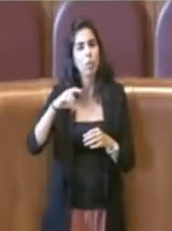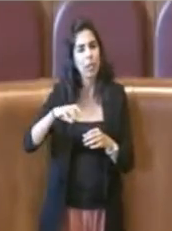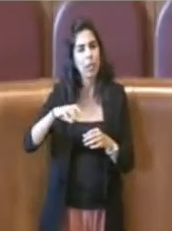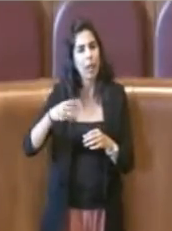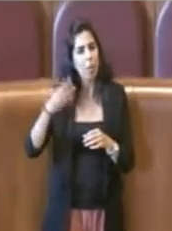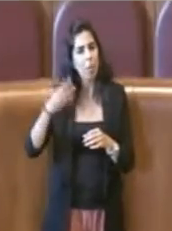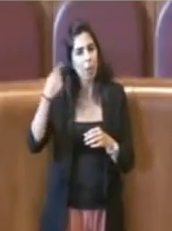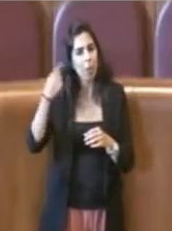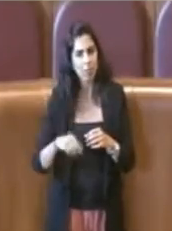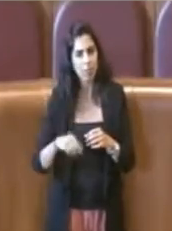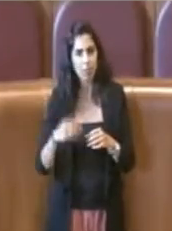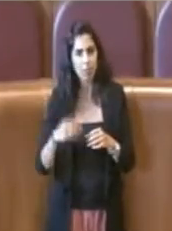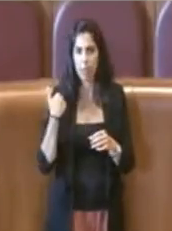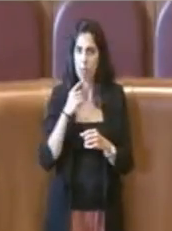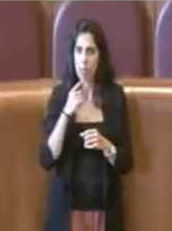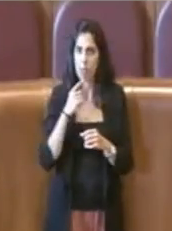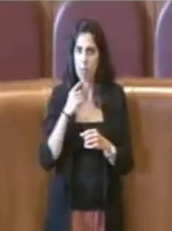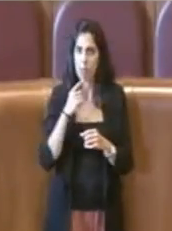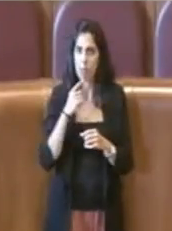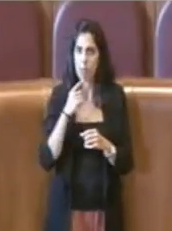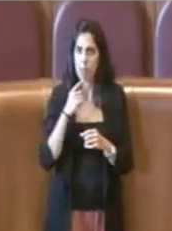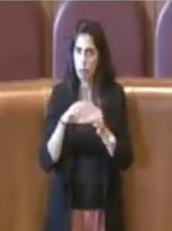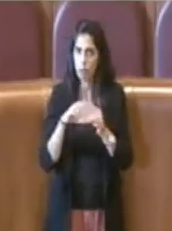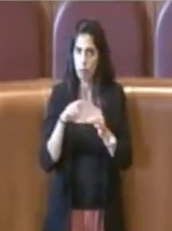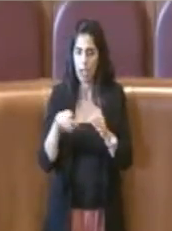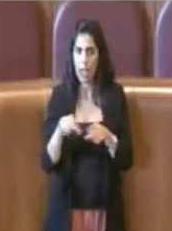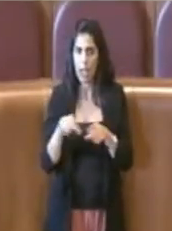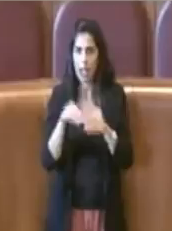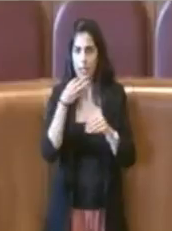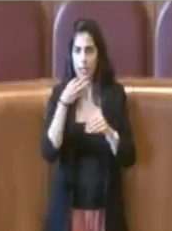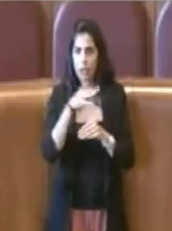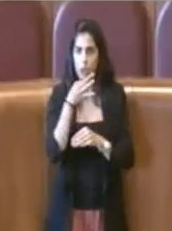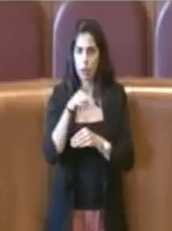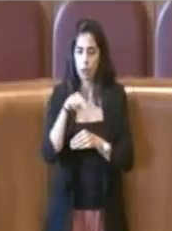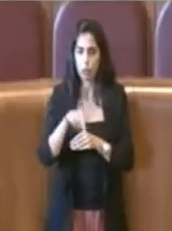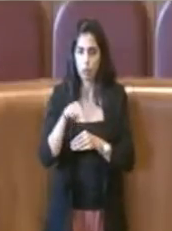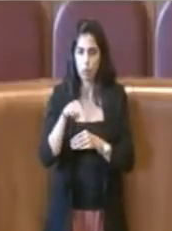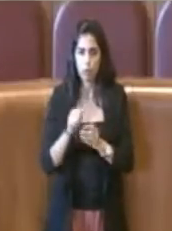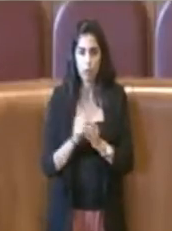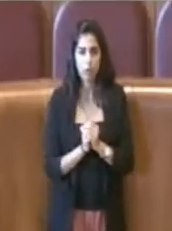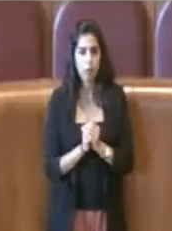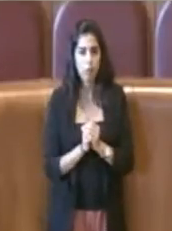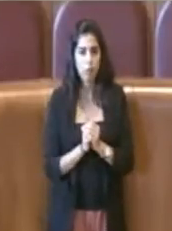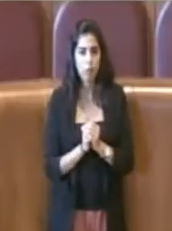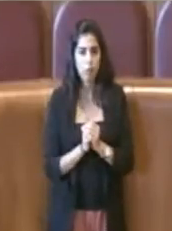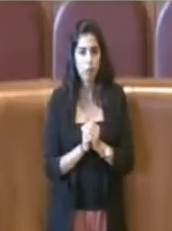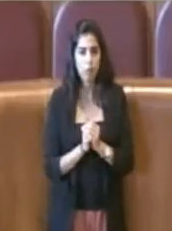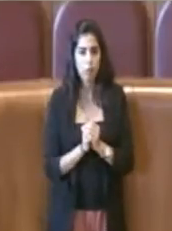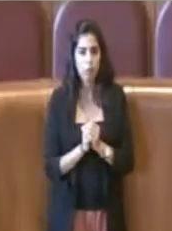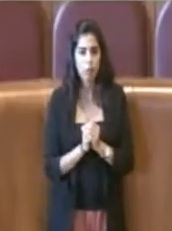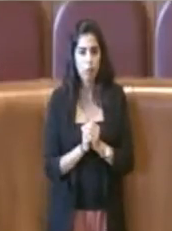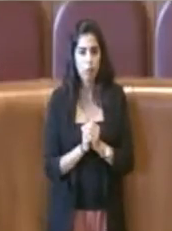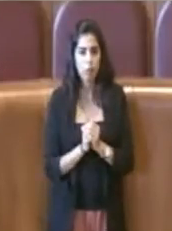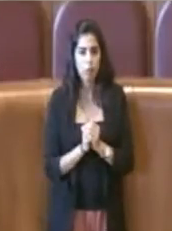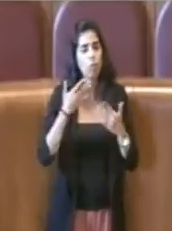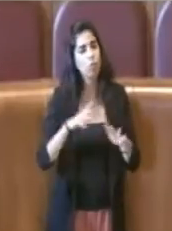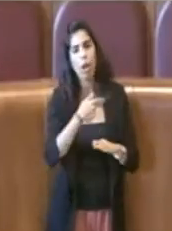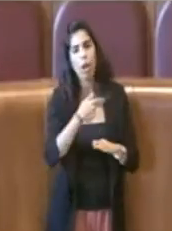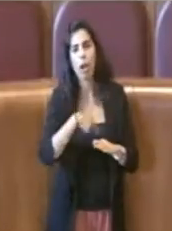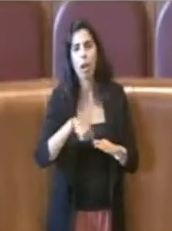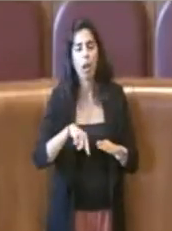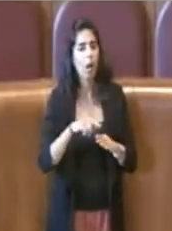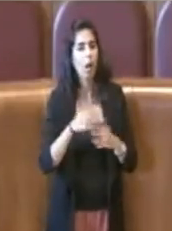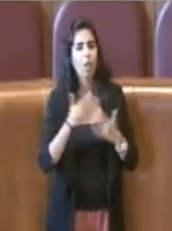fatto riferimento all'inizio di questa discussione, quindi credo che abbiamo messo in atto tutto